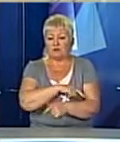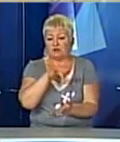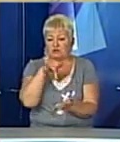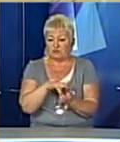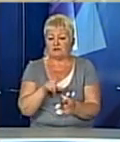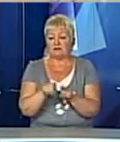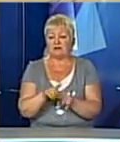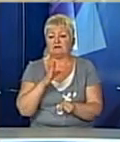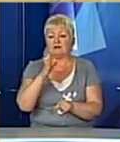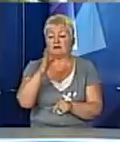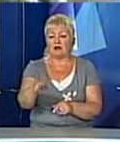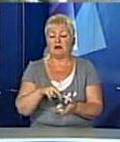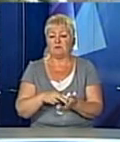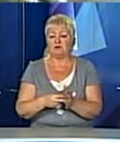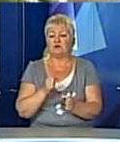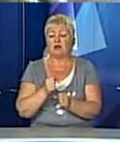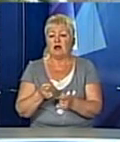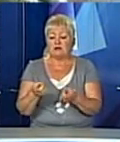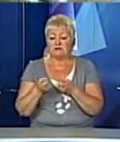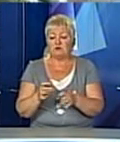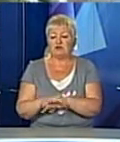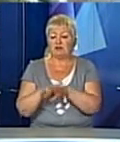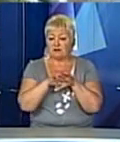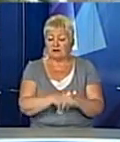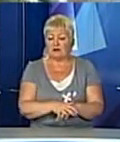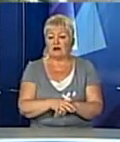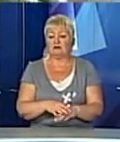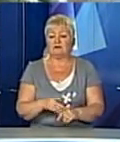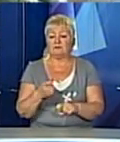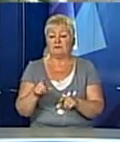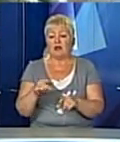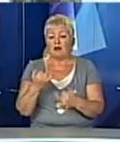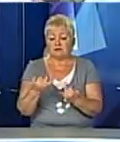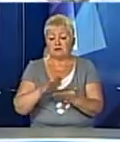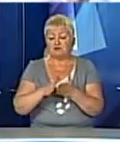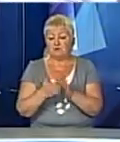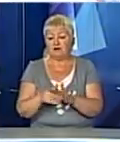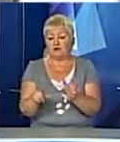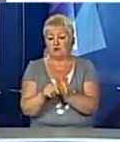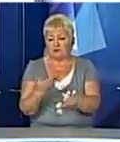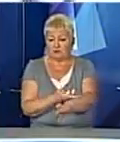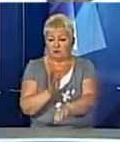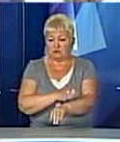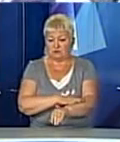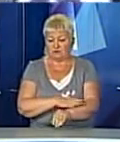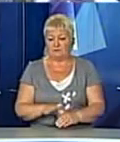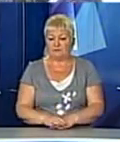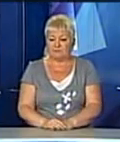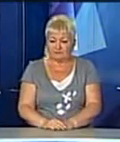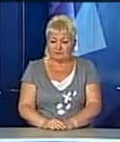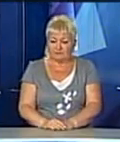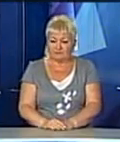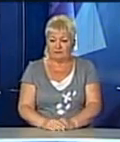І так і надалі планують залучати гранти. Наразі налагоджі контактів є із польською стороною. Ірина Кононець, Рі Медведів. Новини.